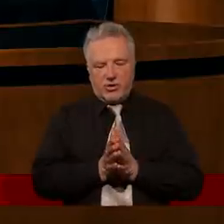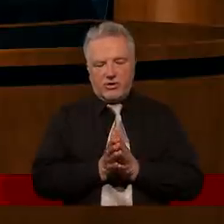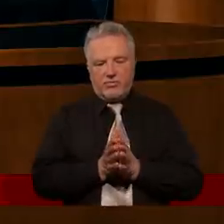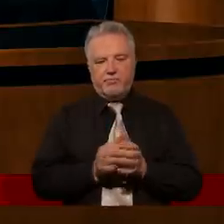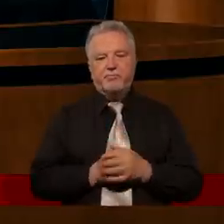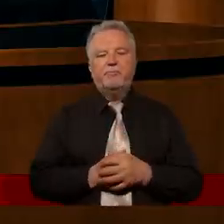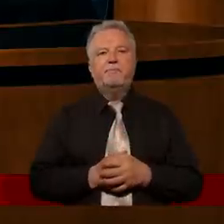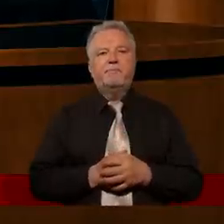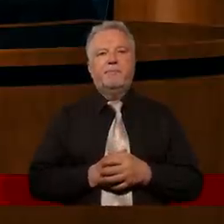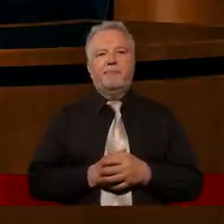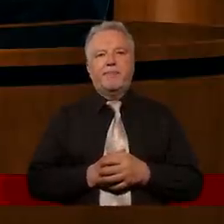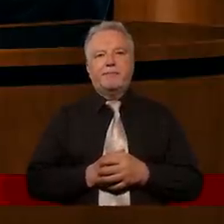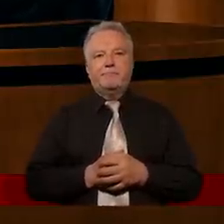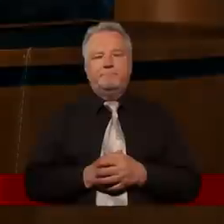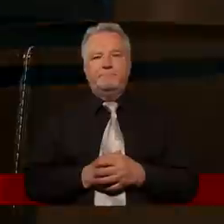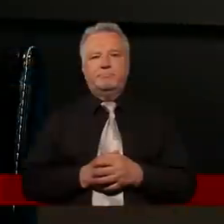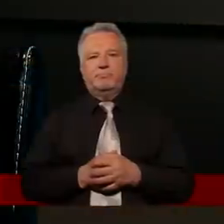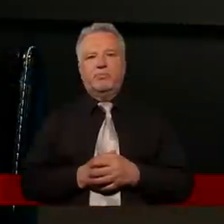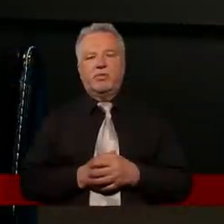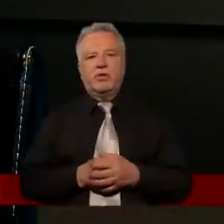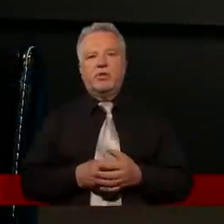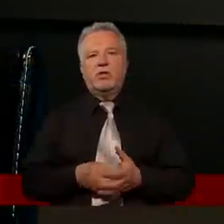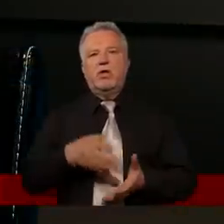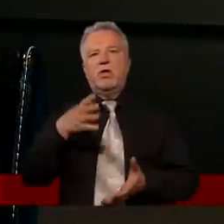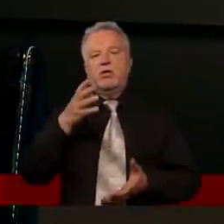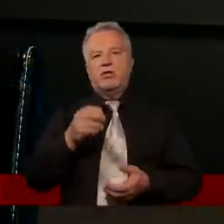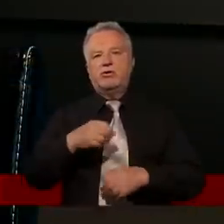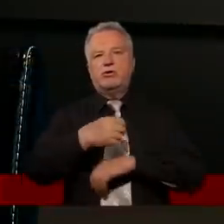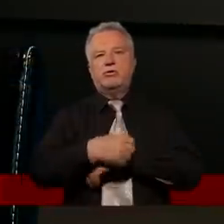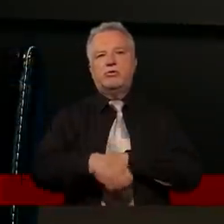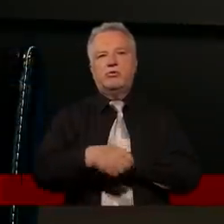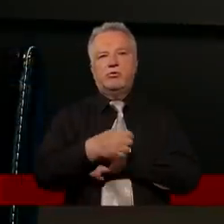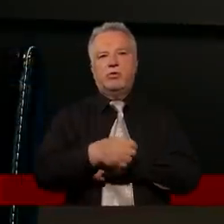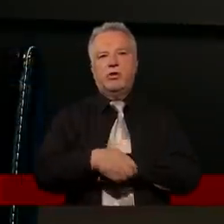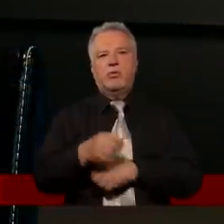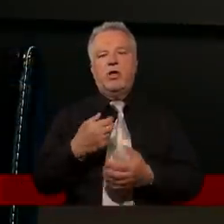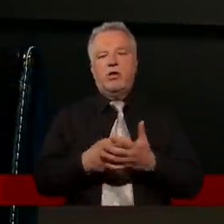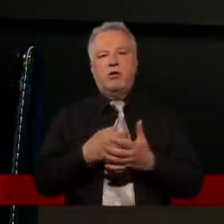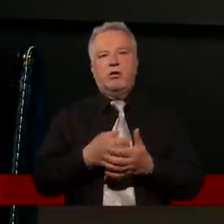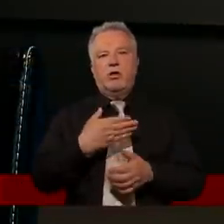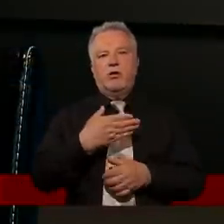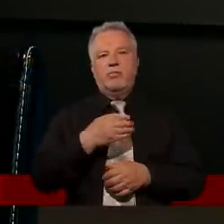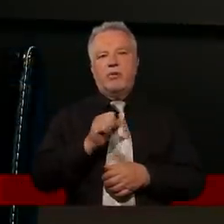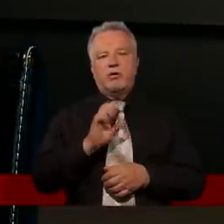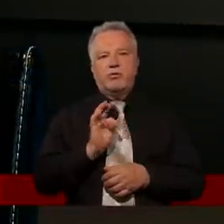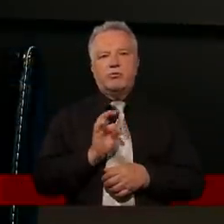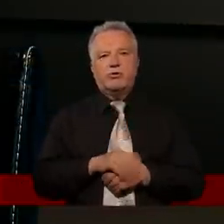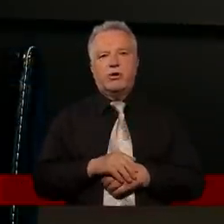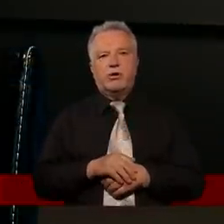Amen. Amen. Drodzy, studiujemy Ewangelię Mateusza.